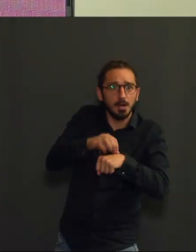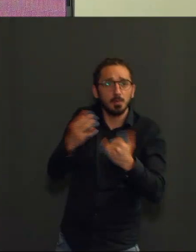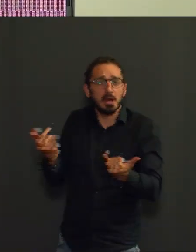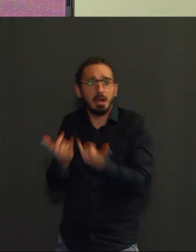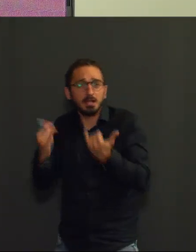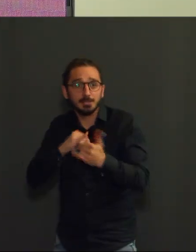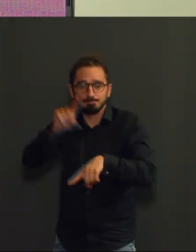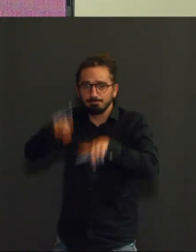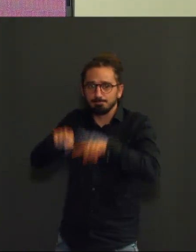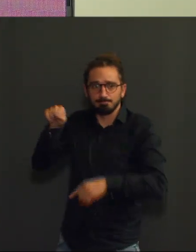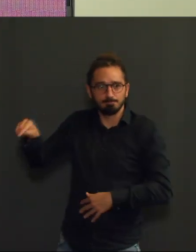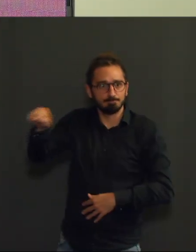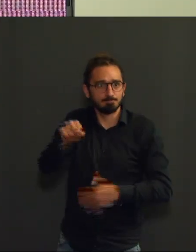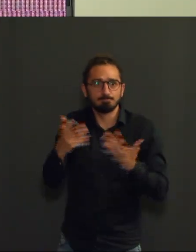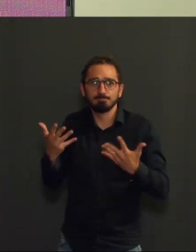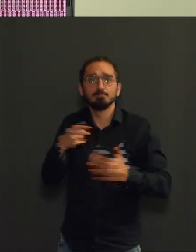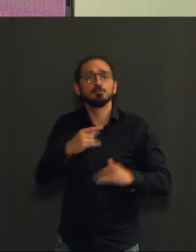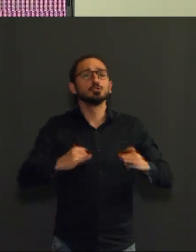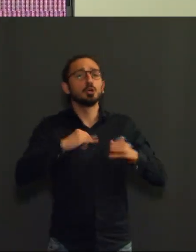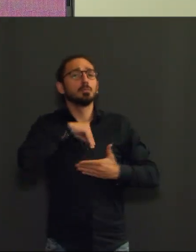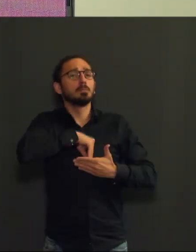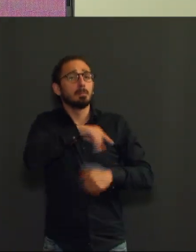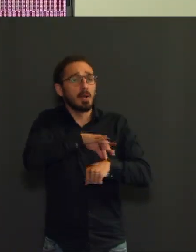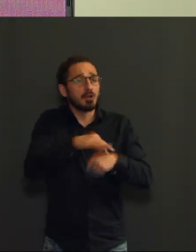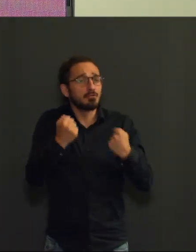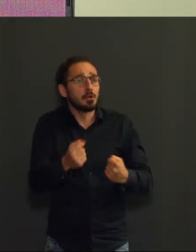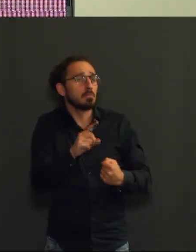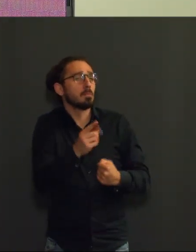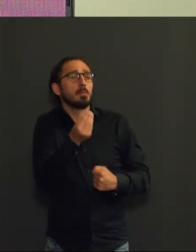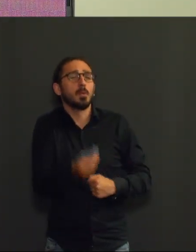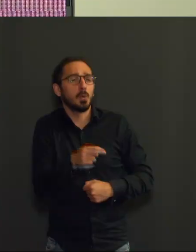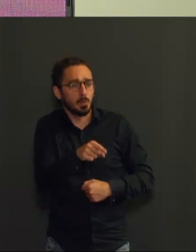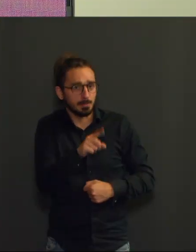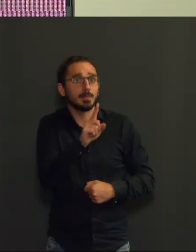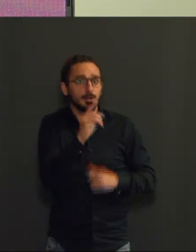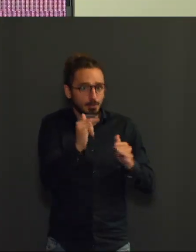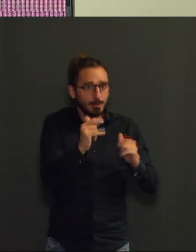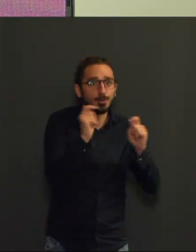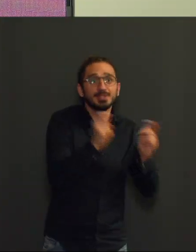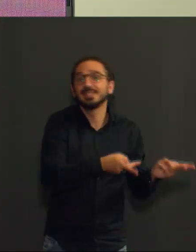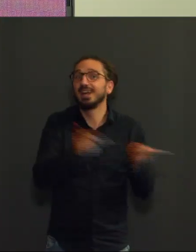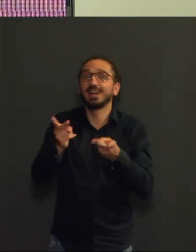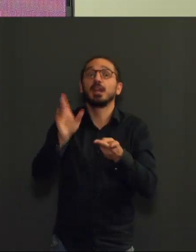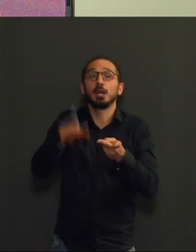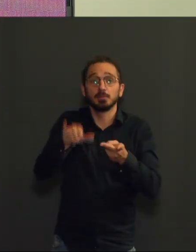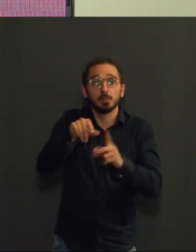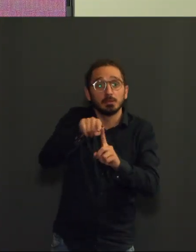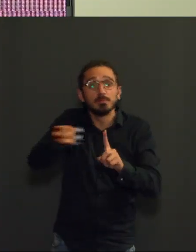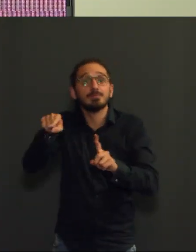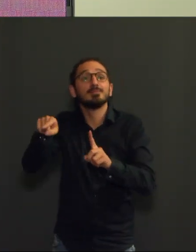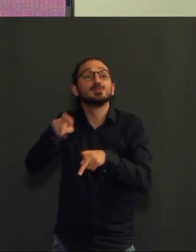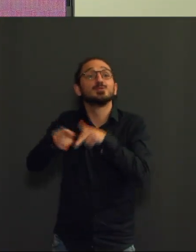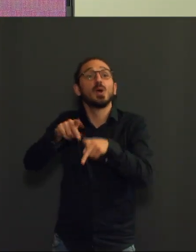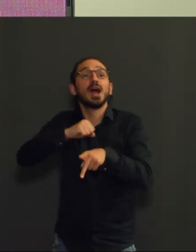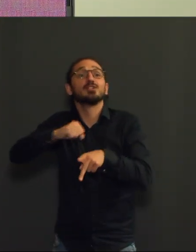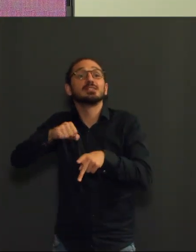avec moins d'autres pathologies, on peut s'attendre à ce qu'on va le voir séjourner un peu plus longtemps en bonne condition et si